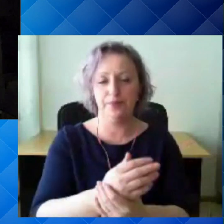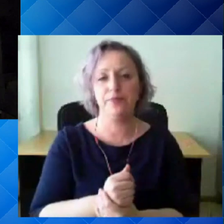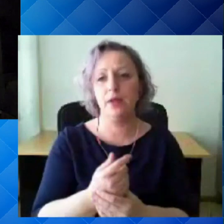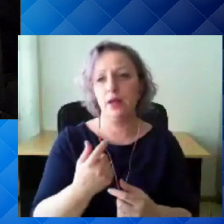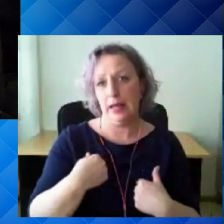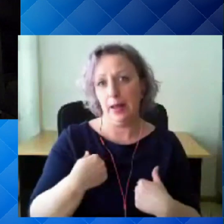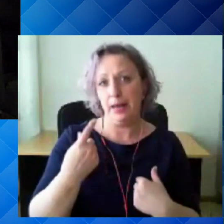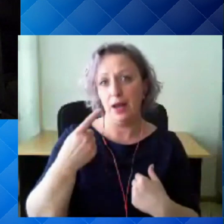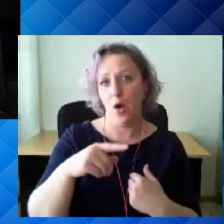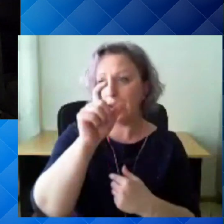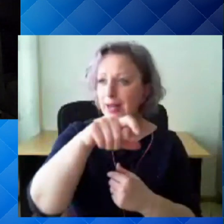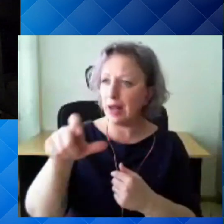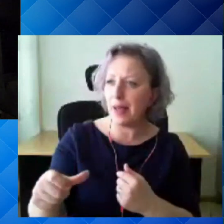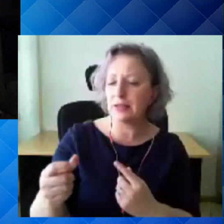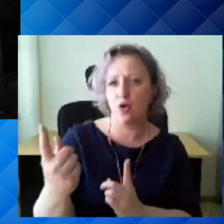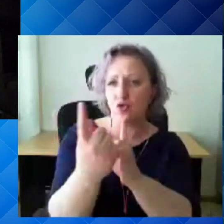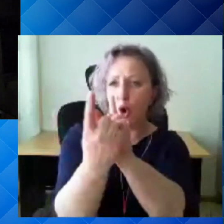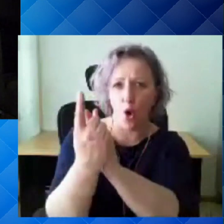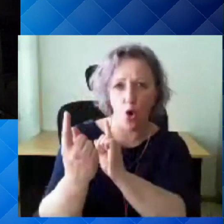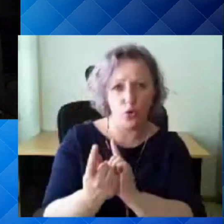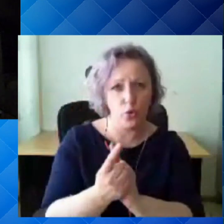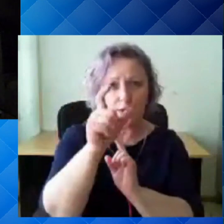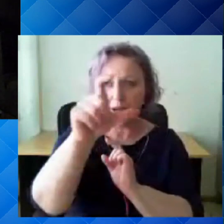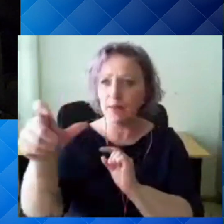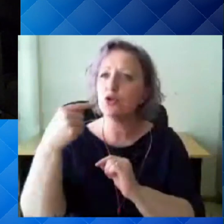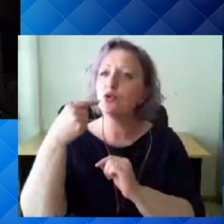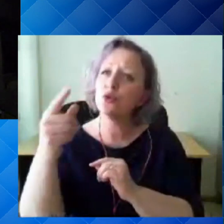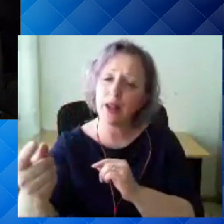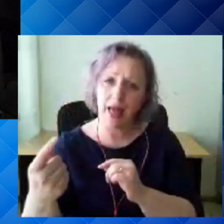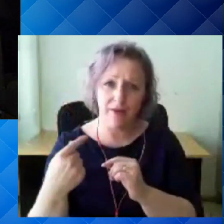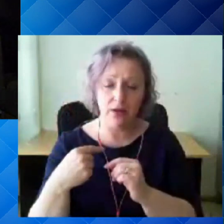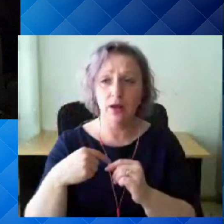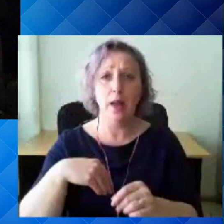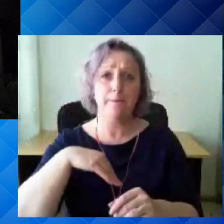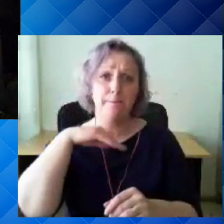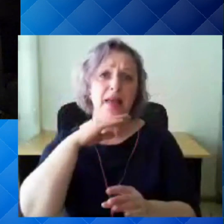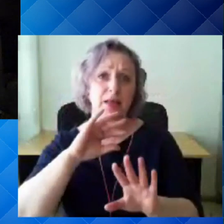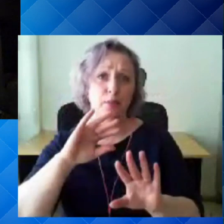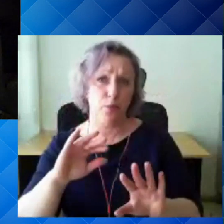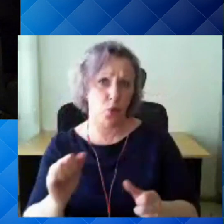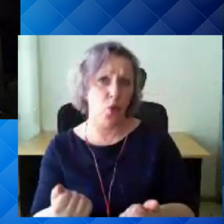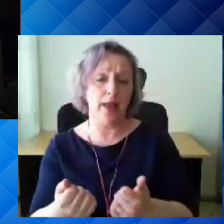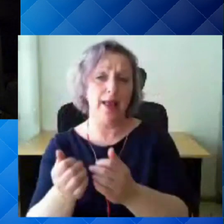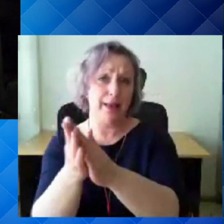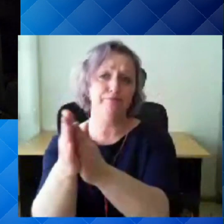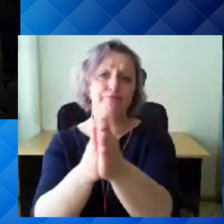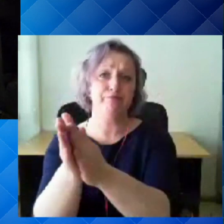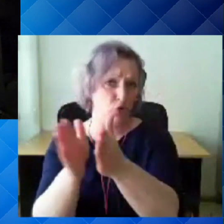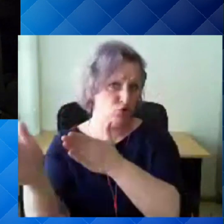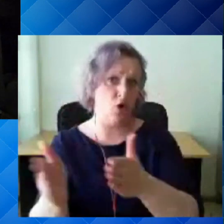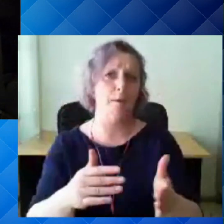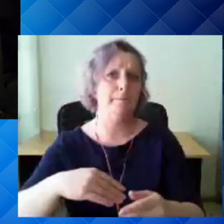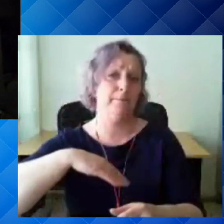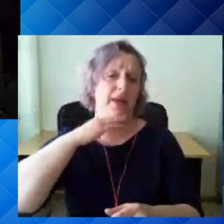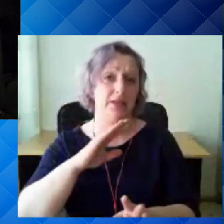kokku puutunud inimestega, kes ütlevad, et piisab selles, kui nad pesevad korralikult käsi, sellepärast, et